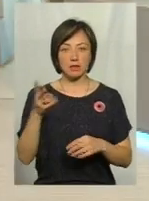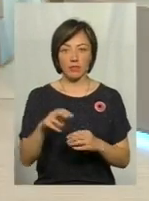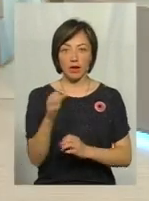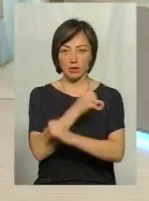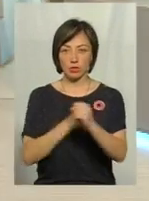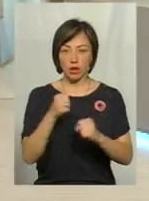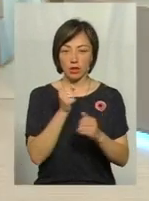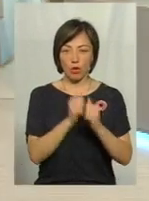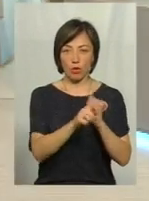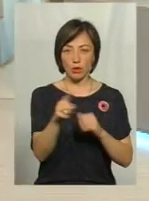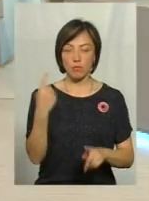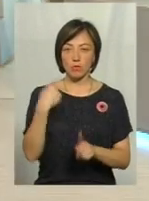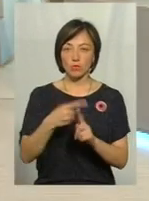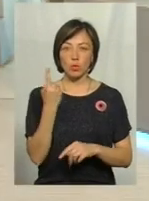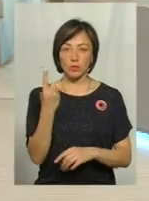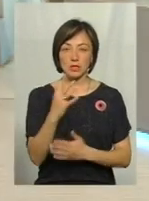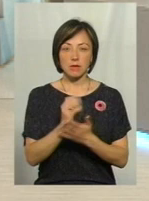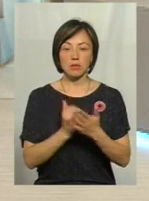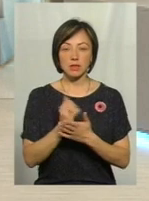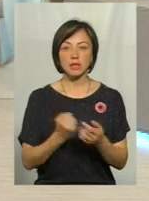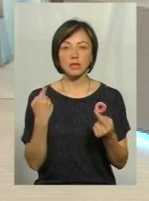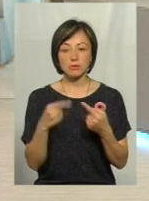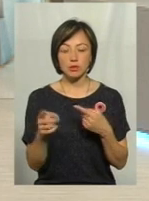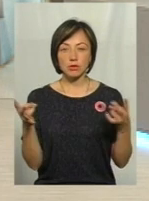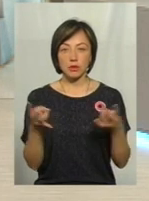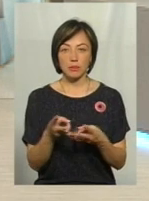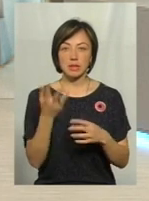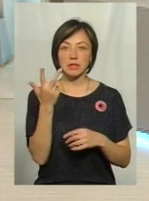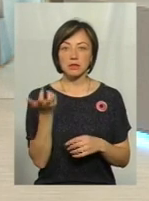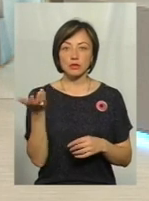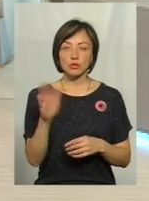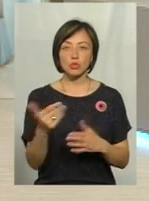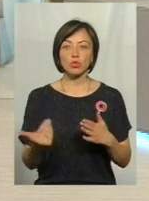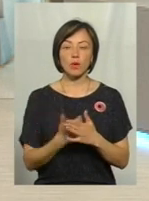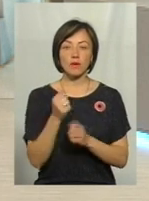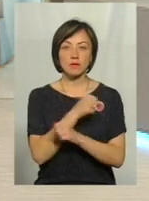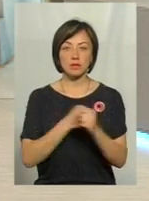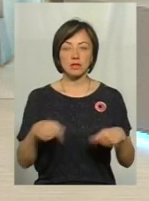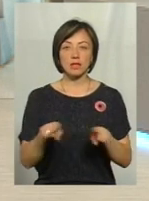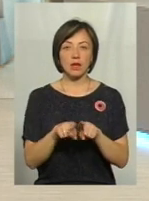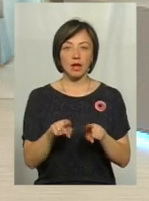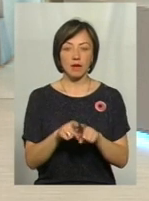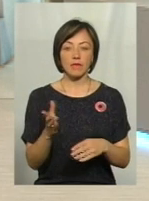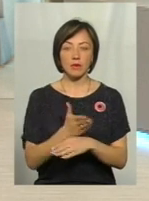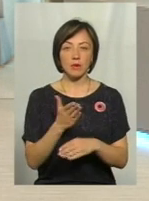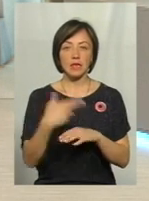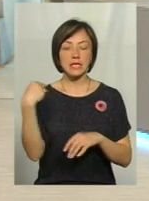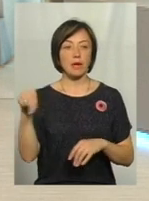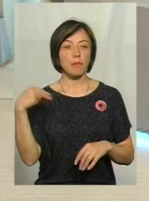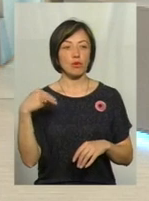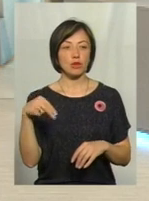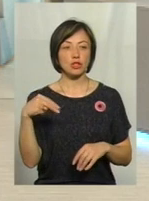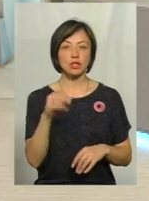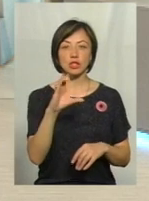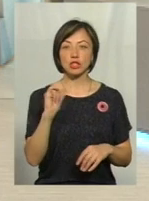на кожен, плюс один запасний. Іншими словами, потрібно було 300 нових двигунів. Такі двигуни виробляє в нас Запорізь-Січ.